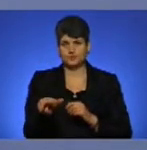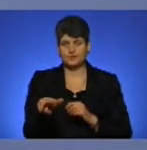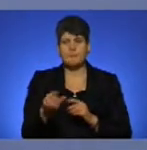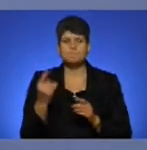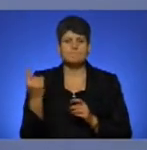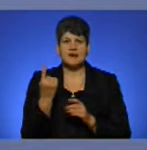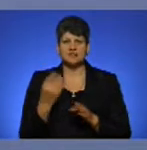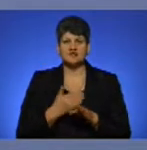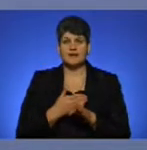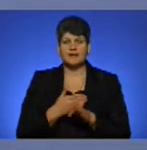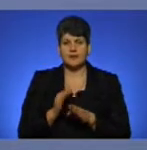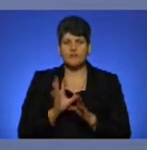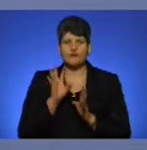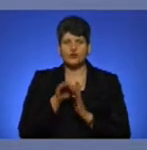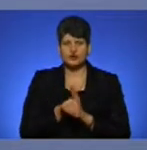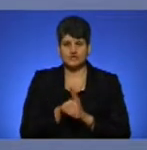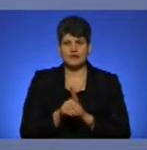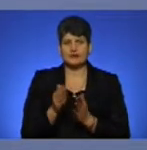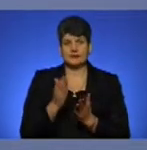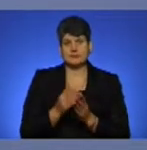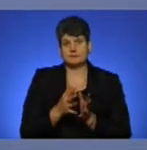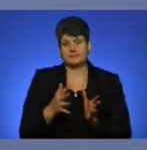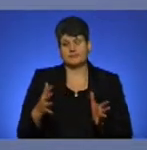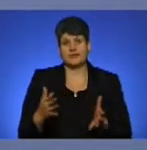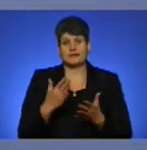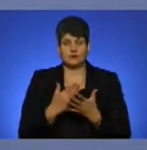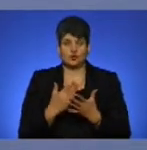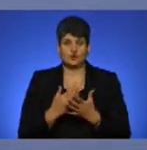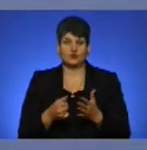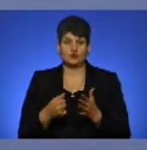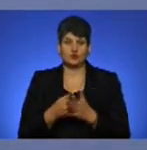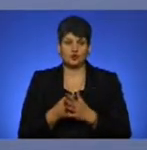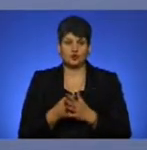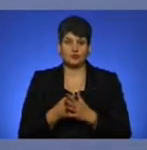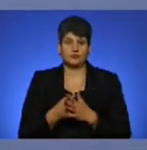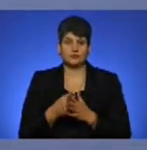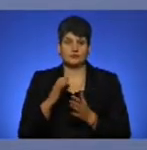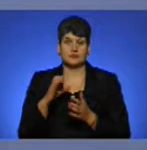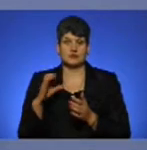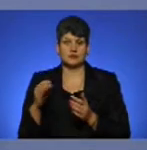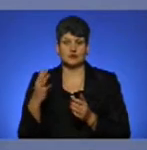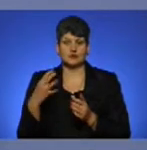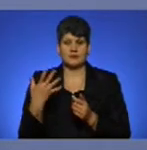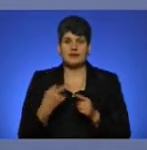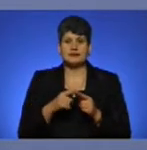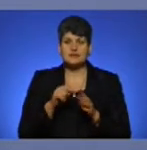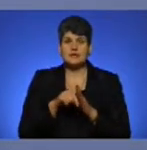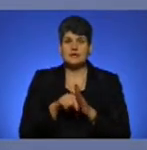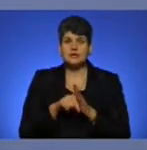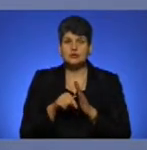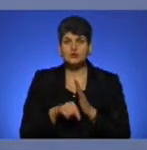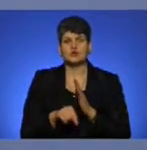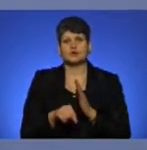її включає в нарощуванні існуючої до PCN-45. Це такий показник, який характеризує